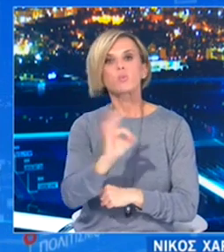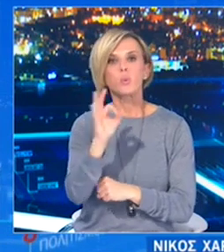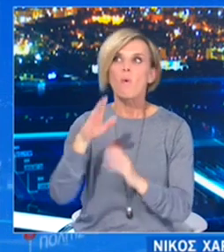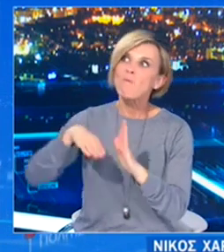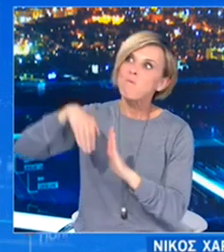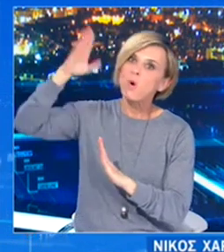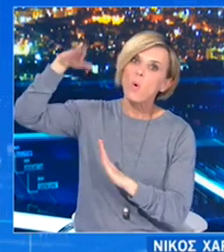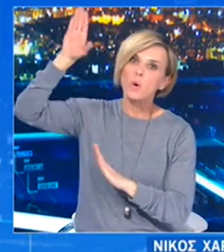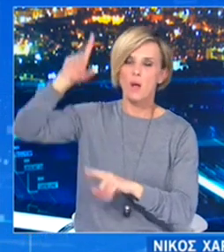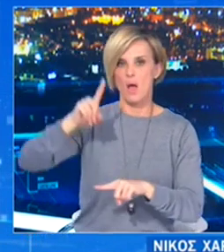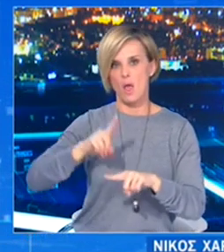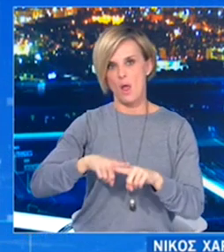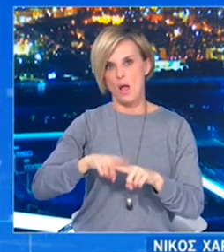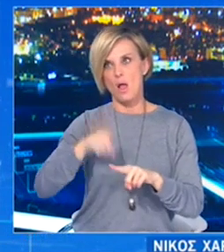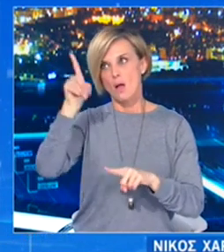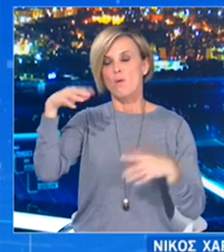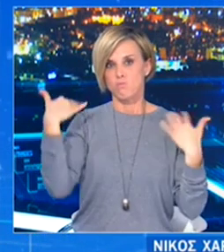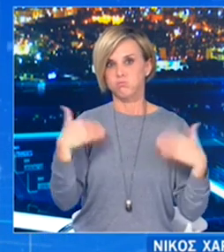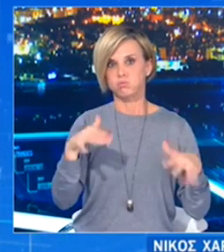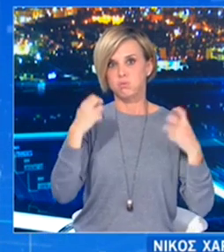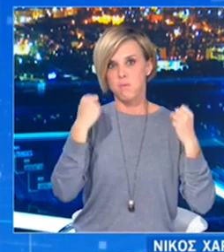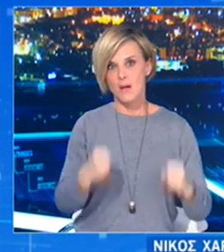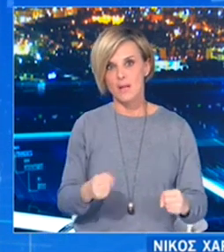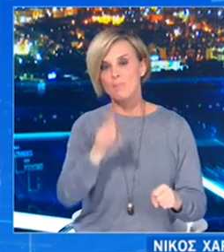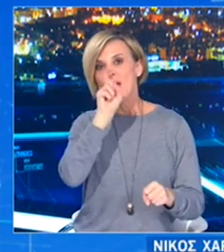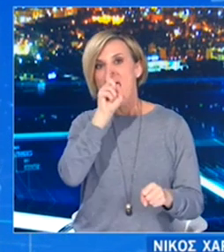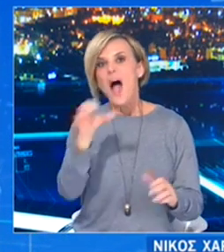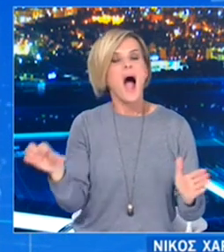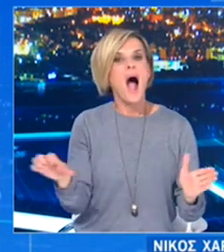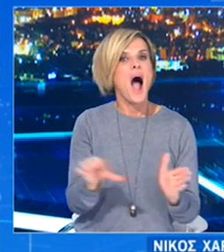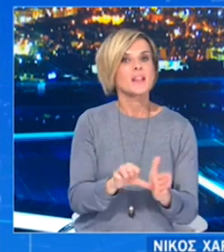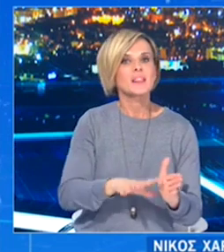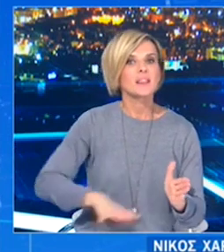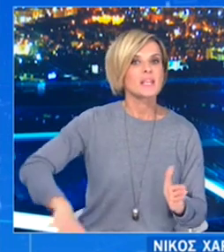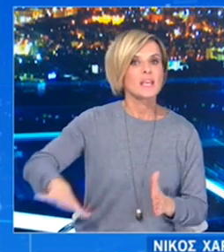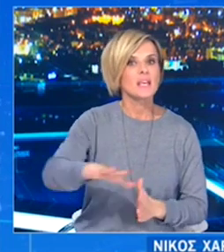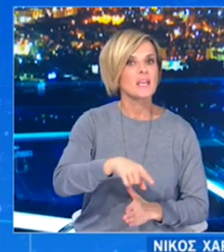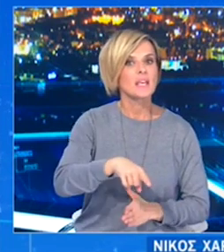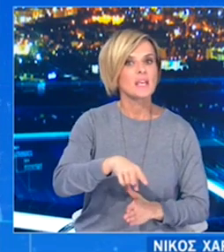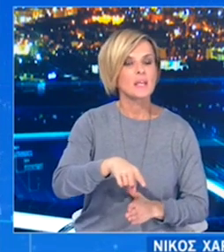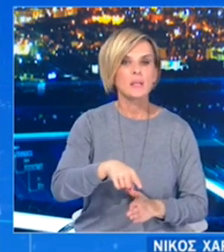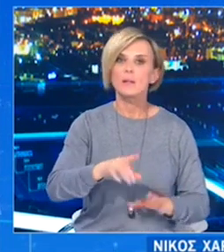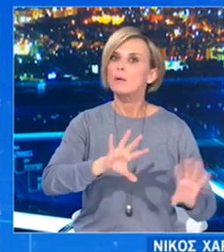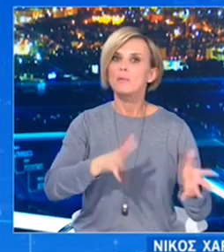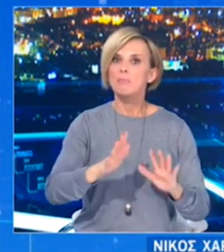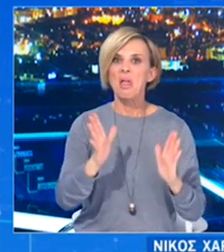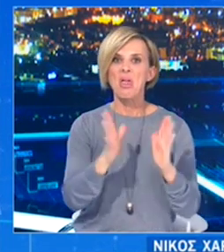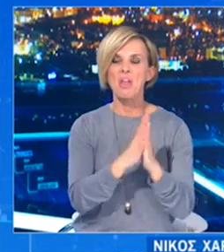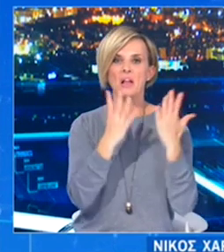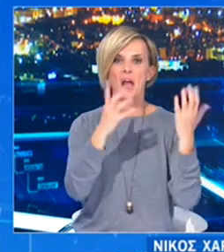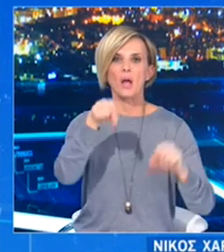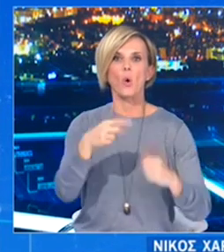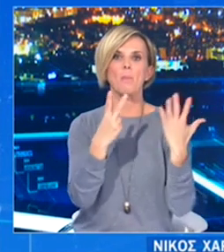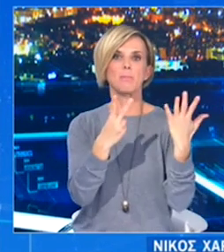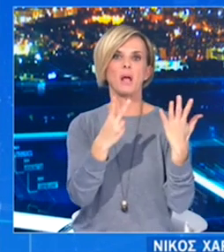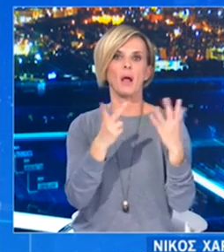Ελλάδας. Ενώ είναι χαρακτηριστικό ότι η Αττική, η οποία αντιπροσωπεύει σχεδόν το 50% του πλουθυσμού της Ελλάδας, συγκεντρώνει το 19,7%